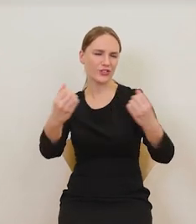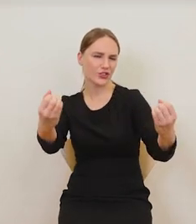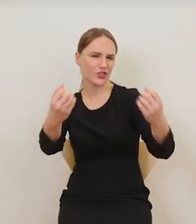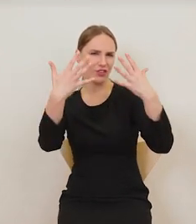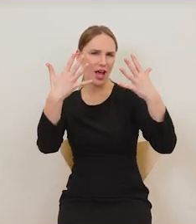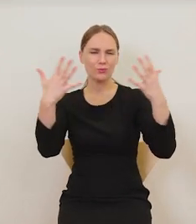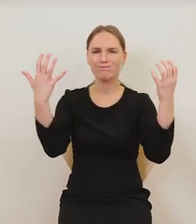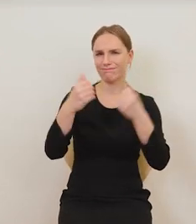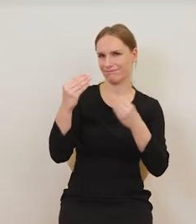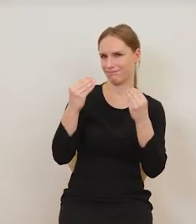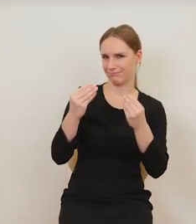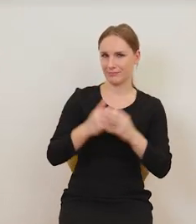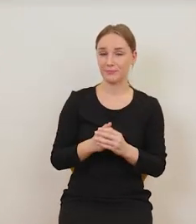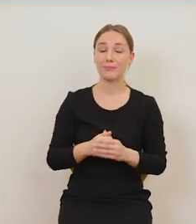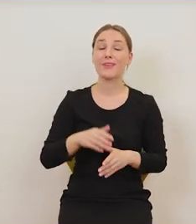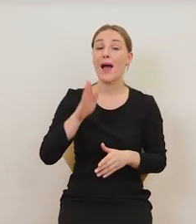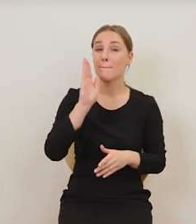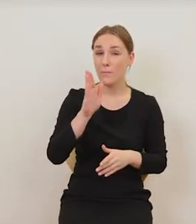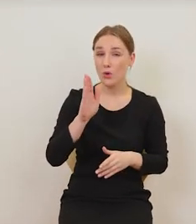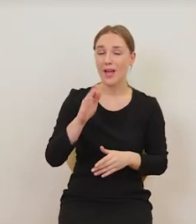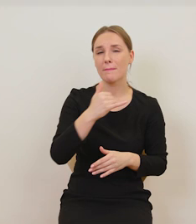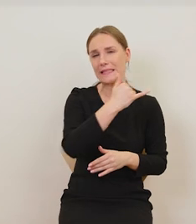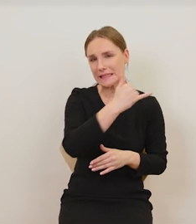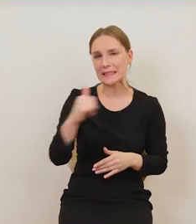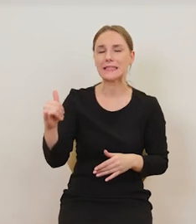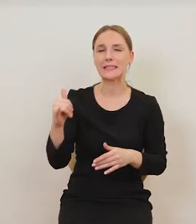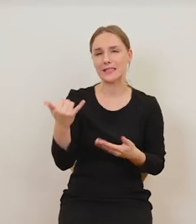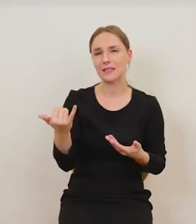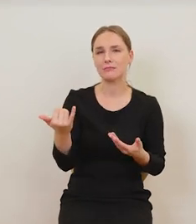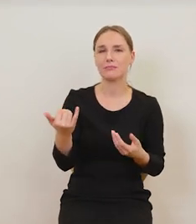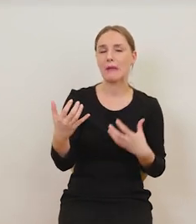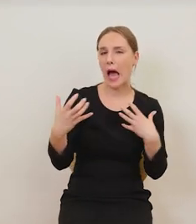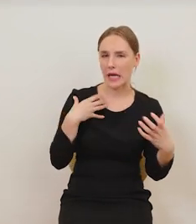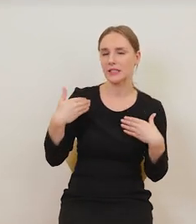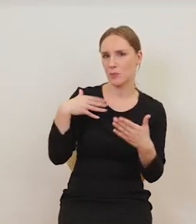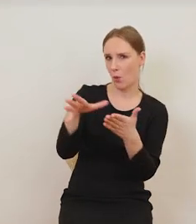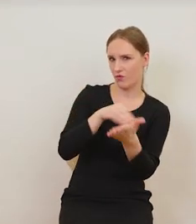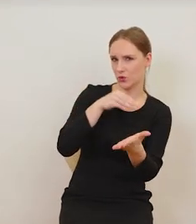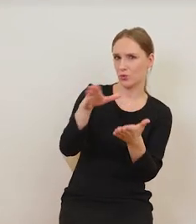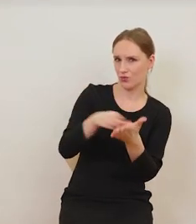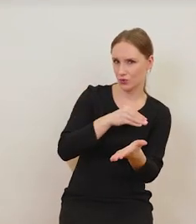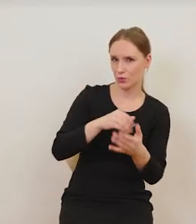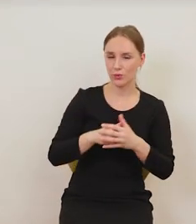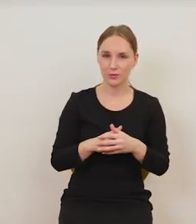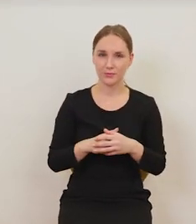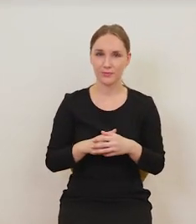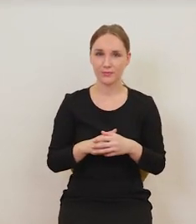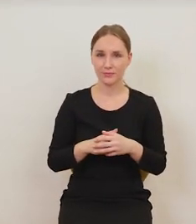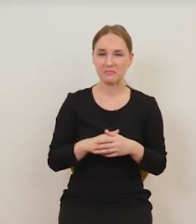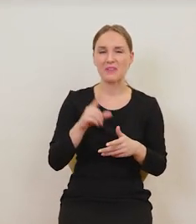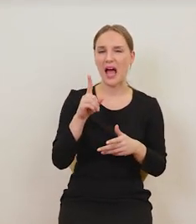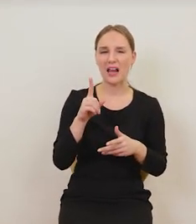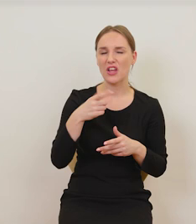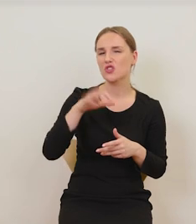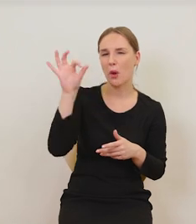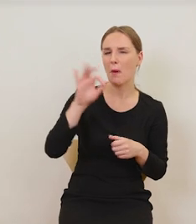który potem naśladowali inni artyści i z miernym